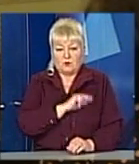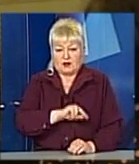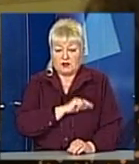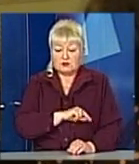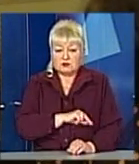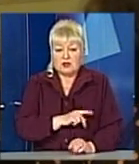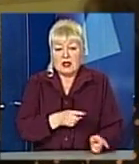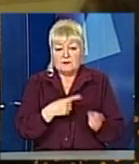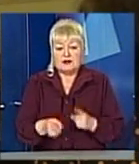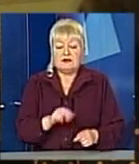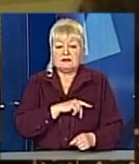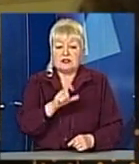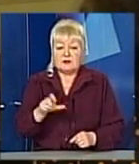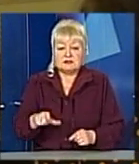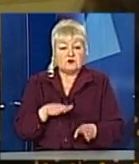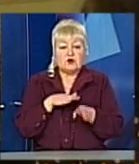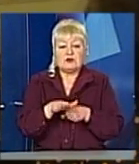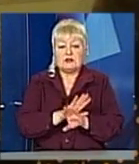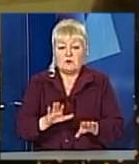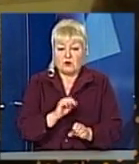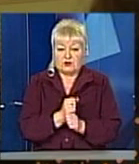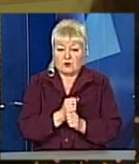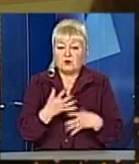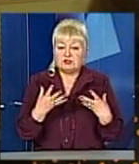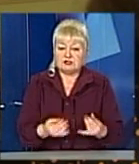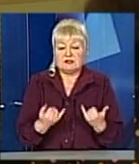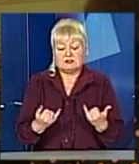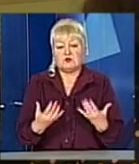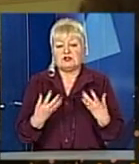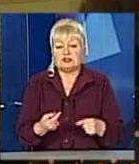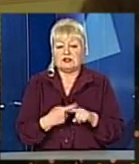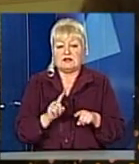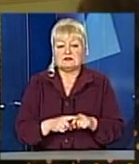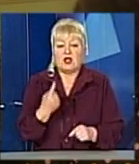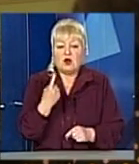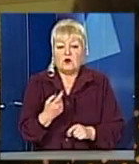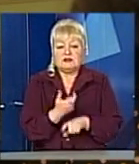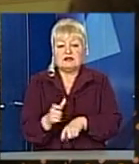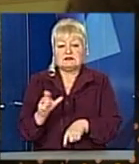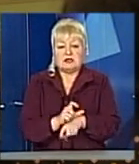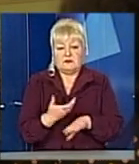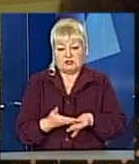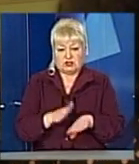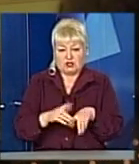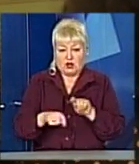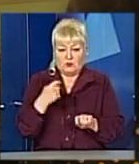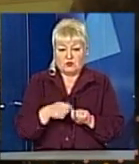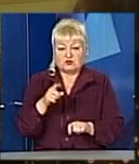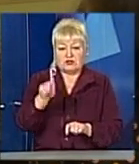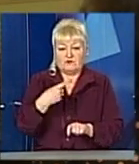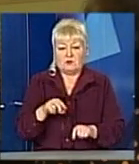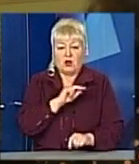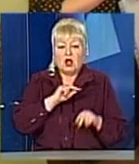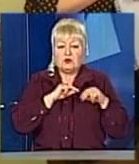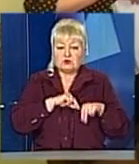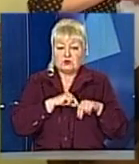Переведення працівників на неповний робочий день на сьогоднішній день – це одне із найбільш тяжких порушень вимог трудового